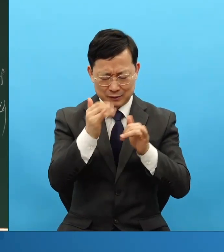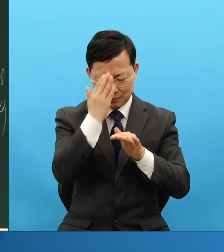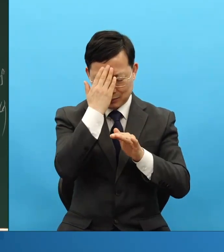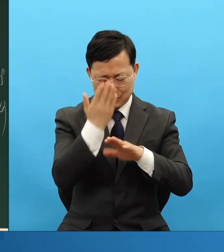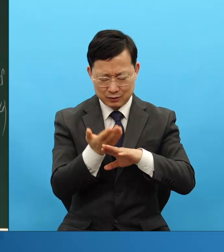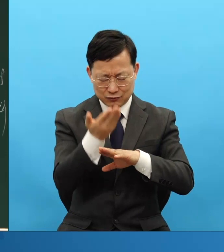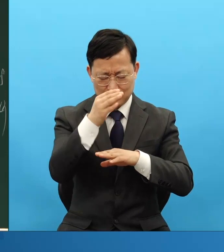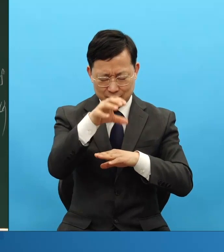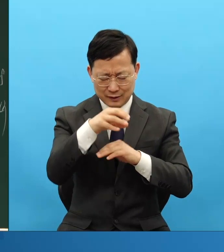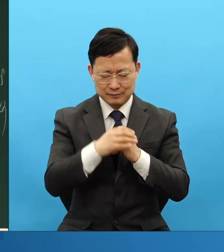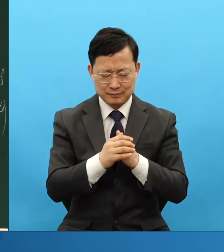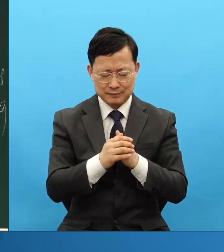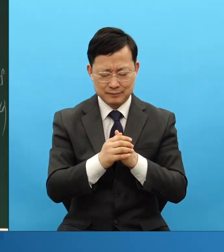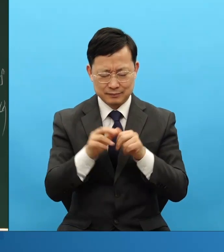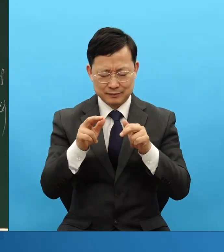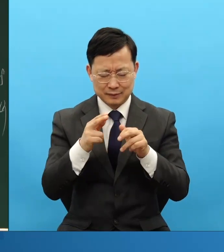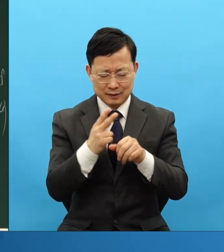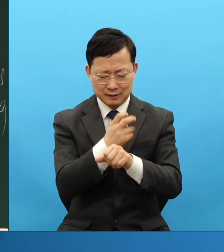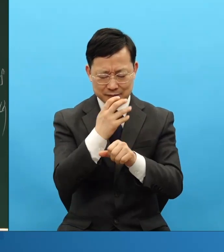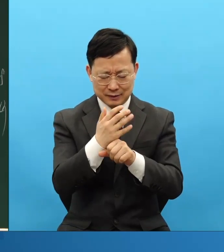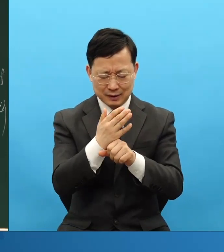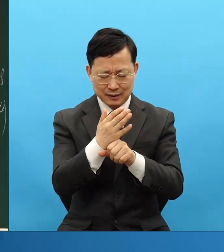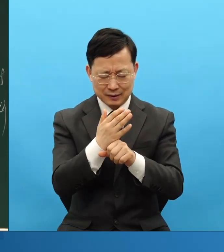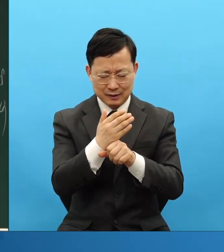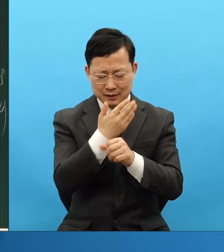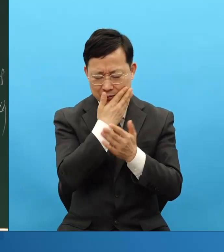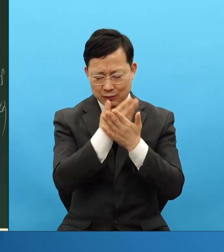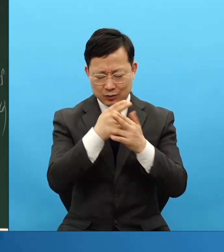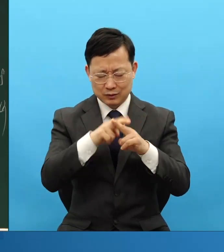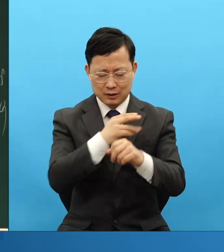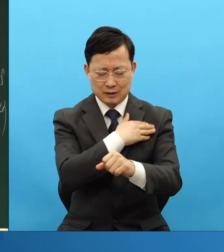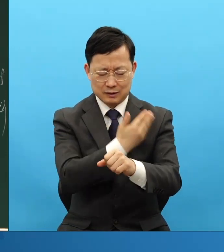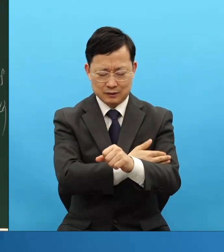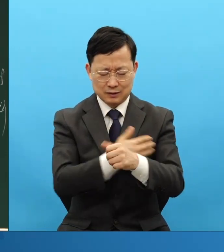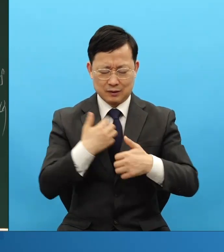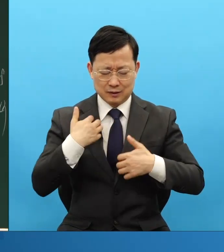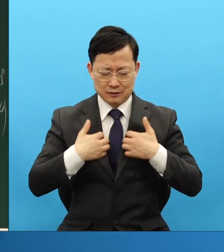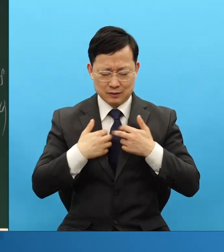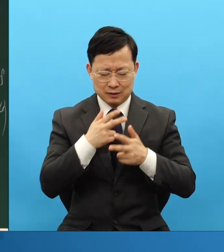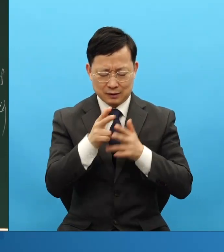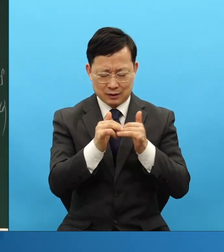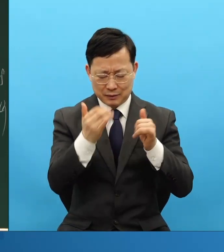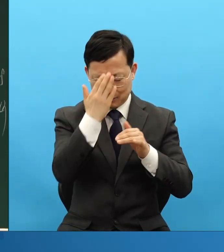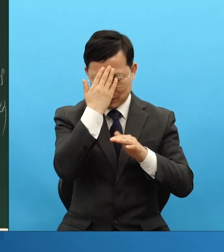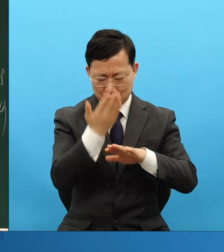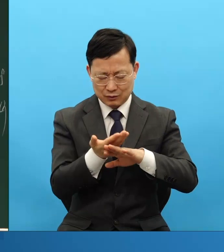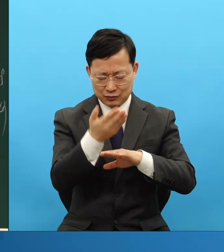24 보호자의 능력을 누릴 산업인들